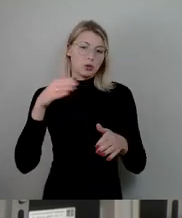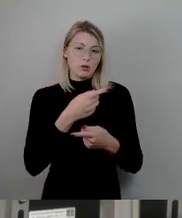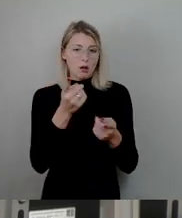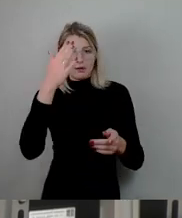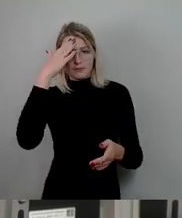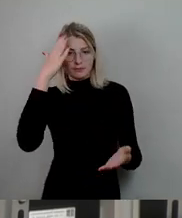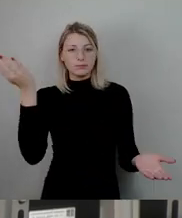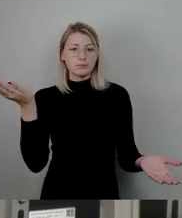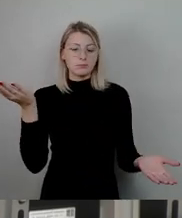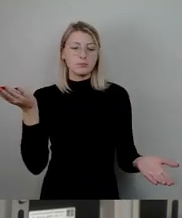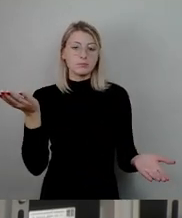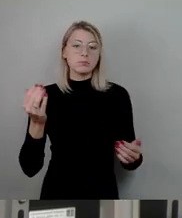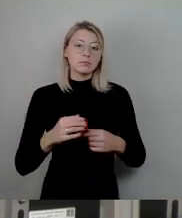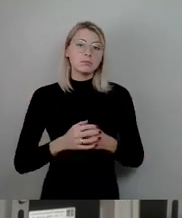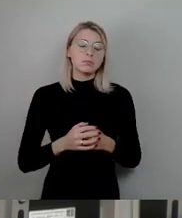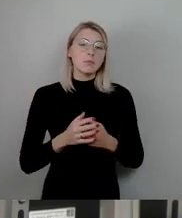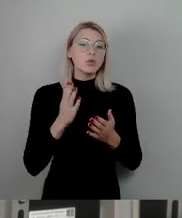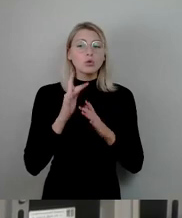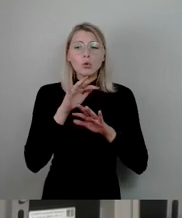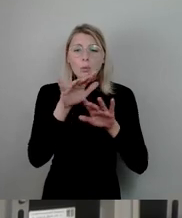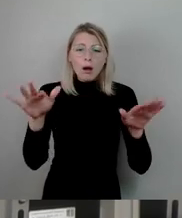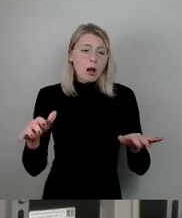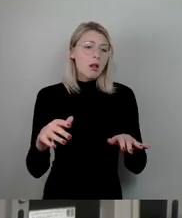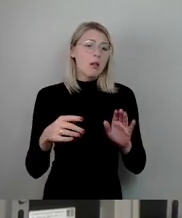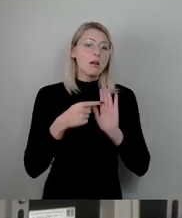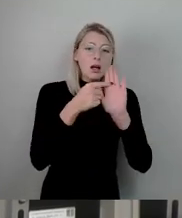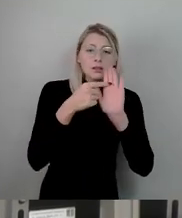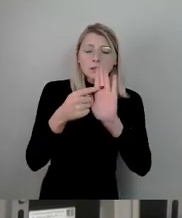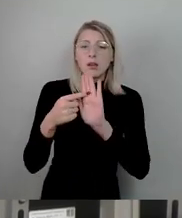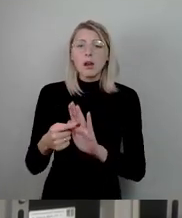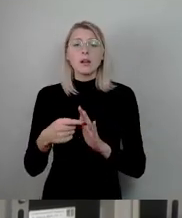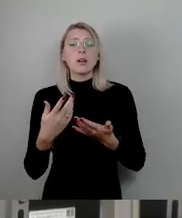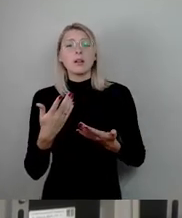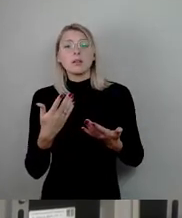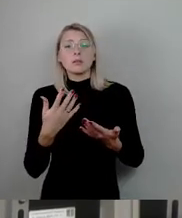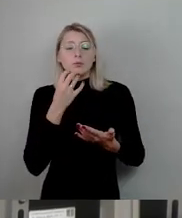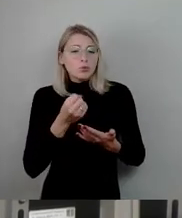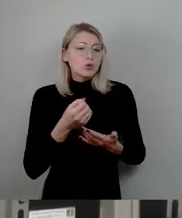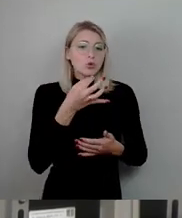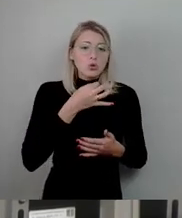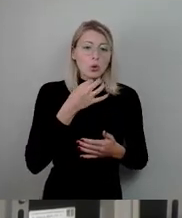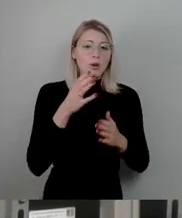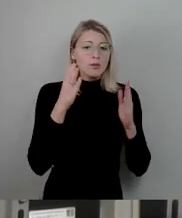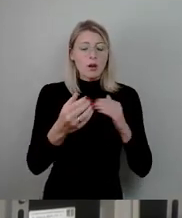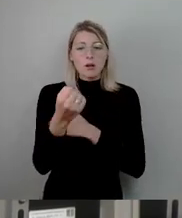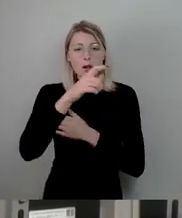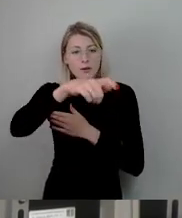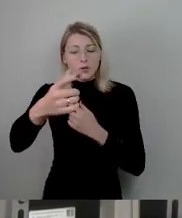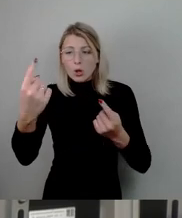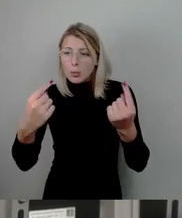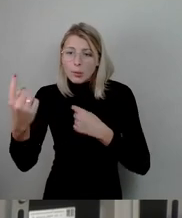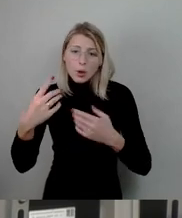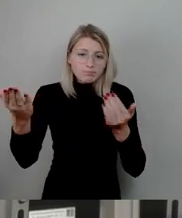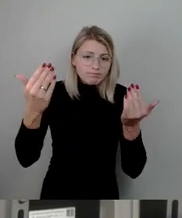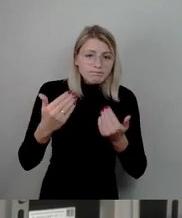bereits Anzeigen geschaltet, sind Headhunter unterwegs, um junge Fachkräfte auch aus dem Umland, aus dem entfernten